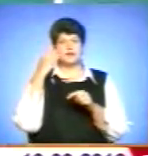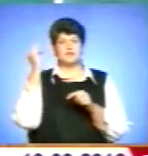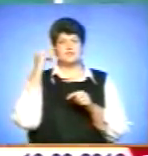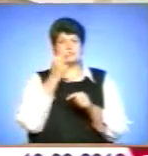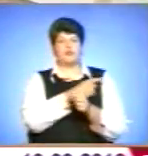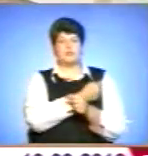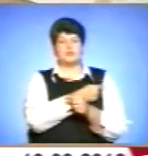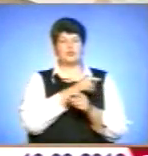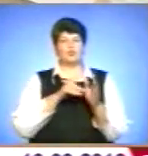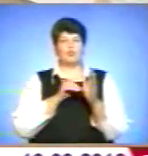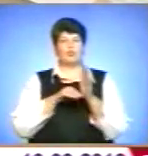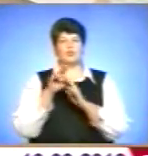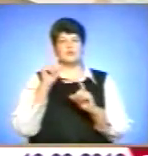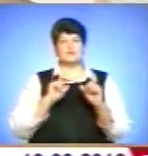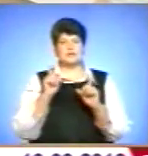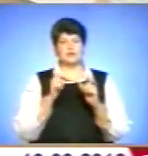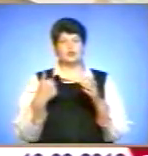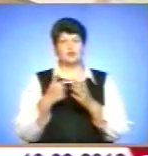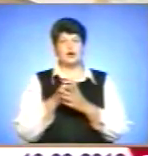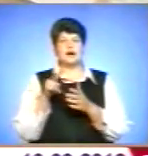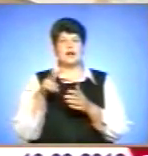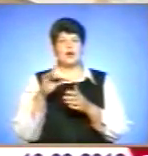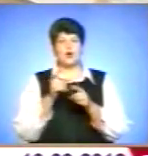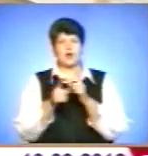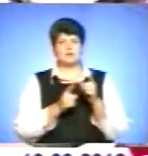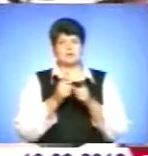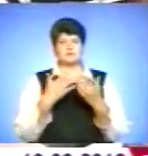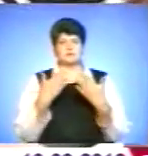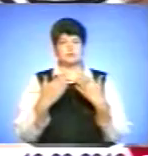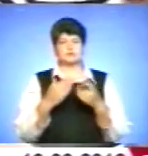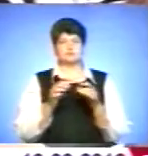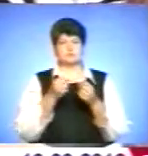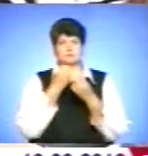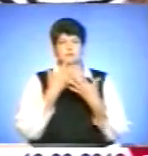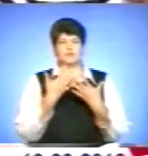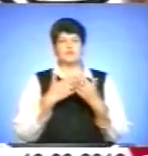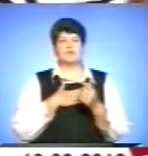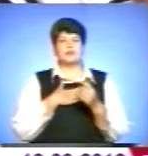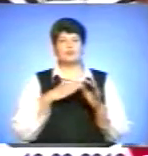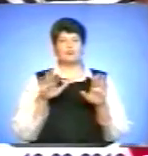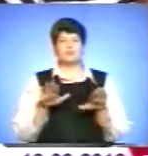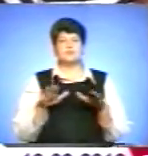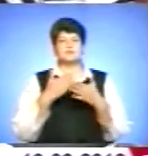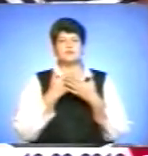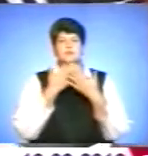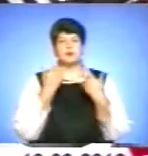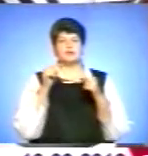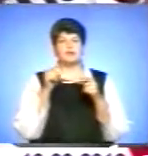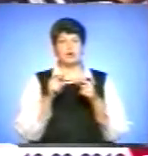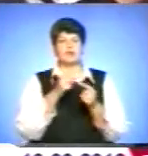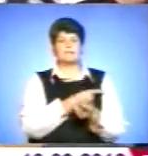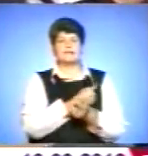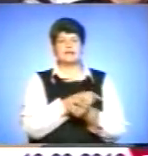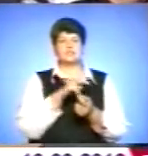медичному університеті. Тому до реорганізації школи ставиться позитивно. В нашому місці немає такого аналогу, як медичного